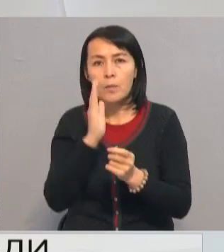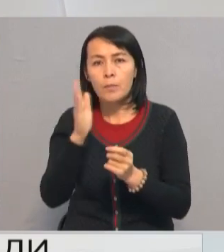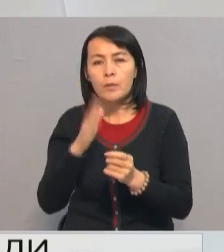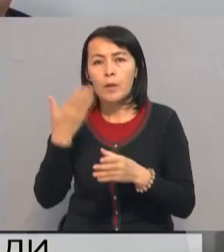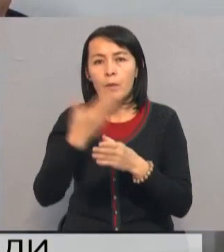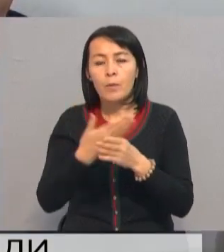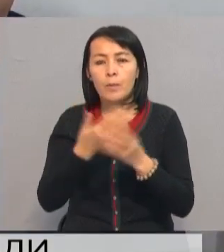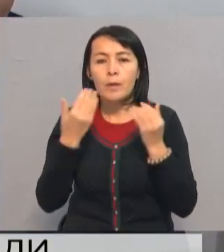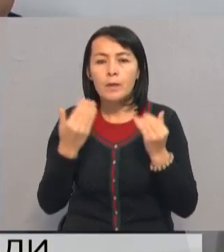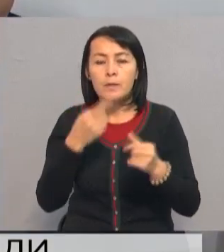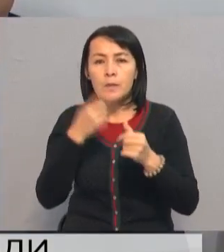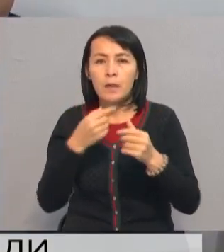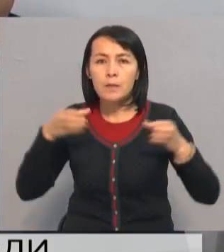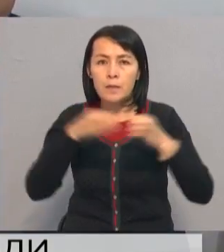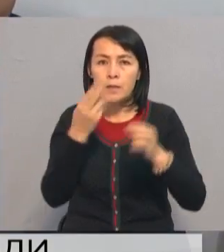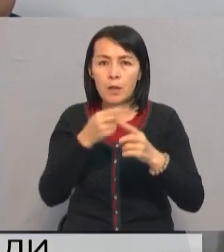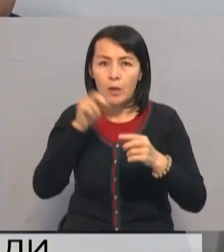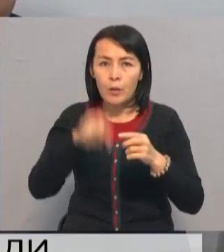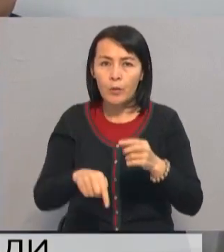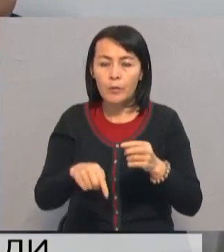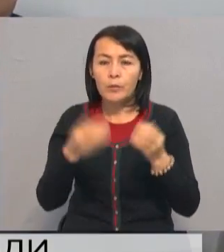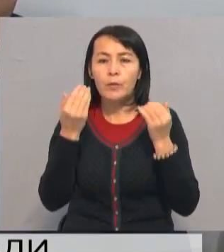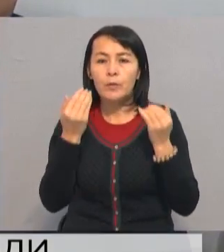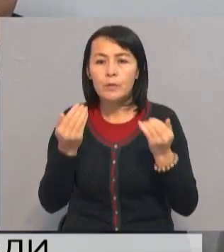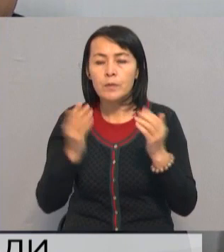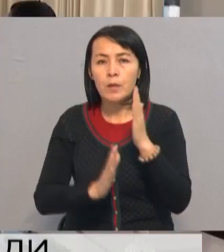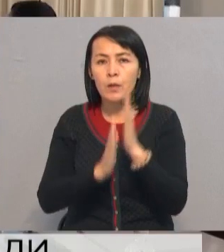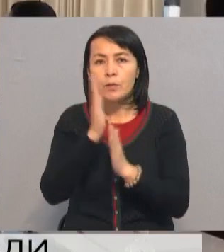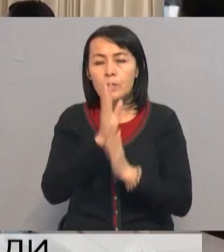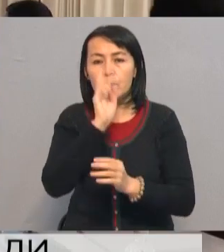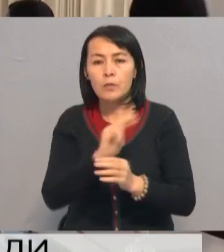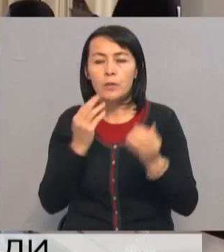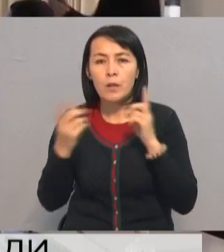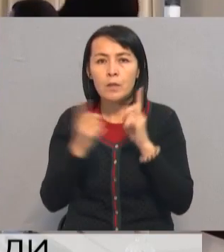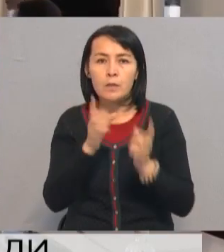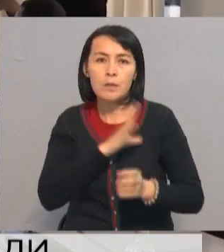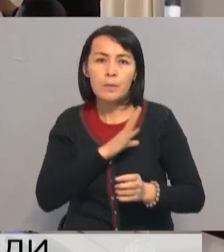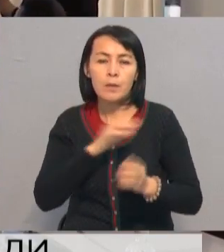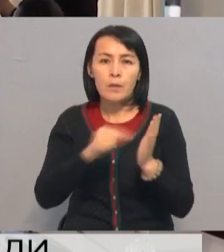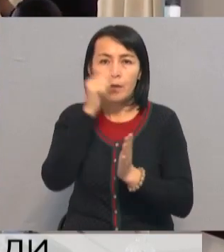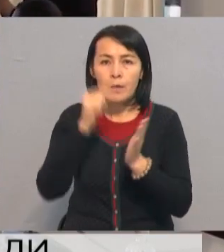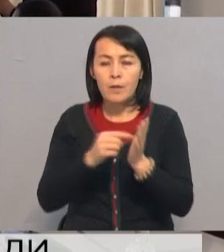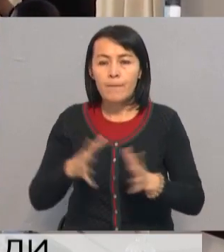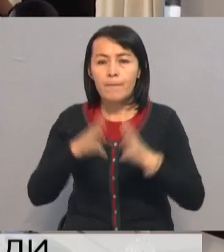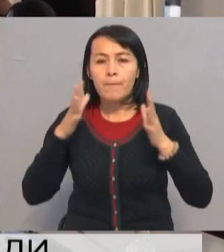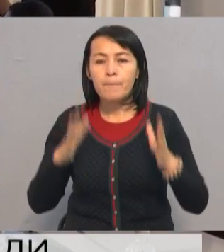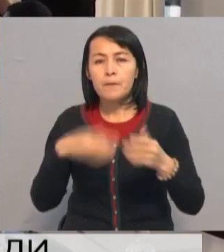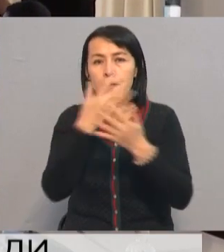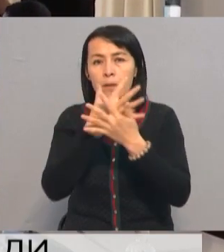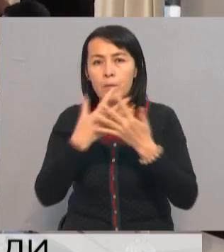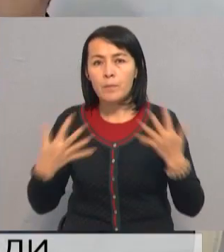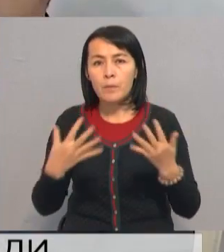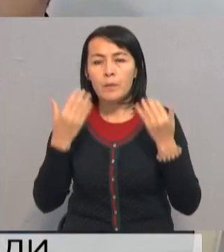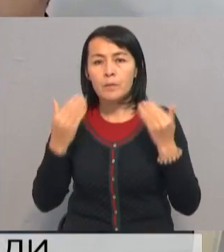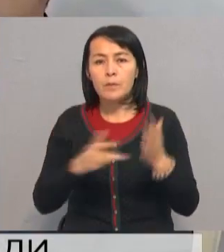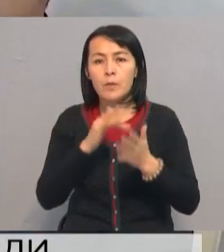оказана поддержка. Названная компания готова поделиться тонкостями выращивания. Также на встрече были обсуждены вопросы расширения продовольственного